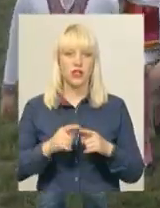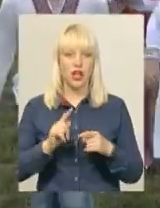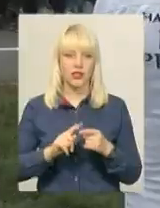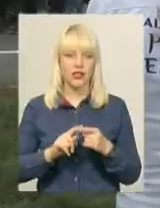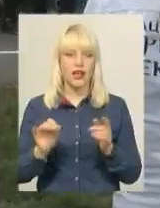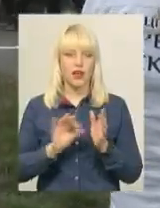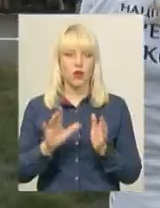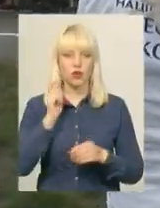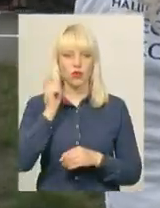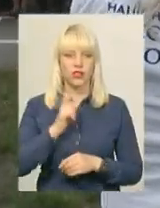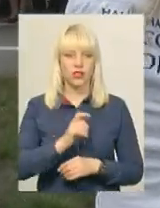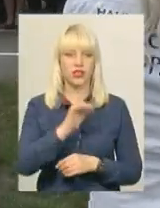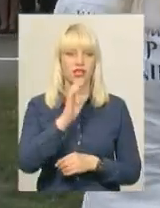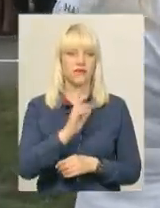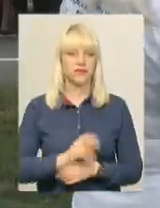Вєтрова.